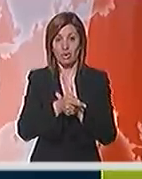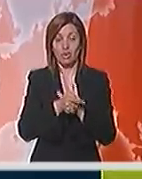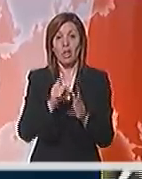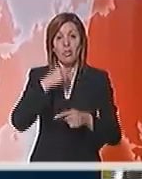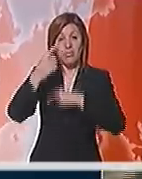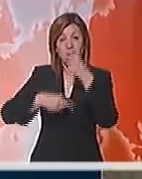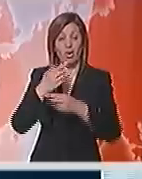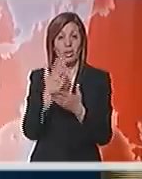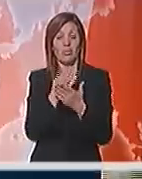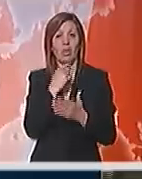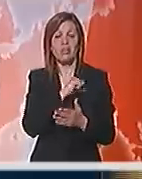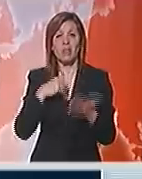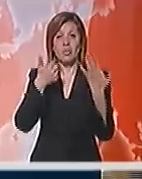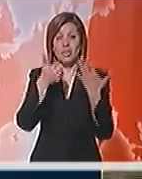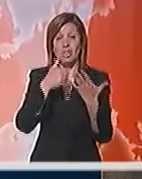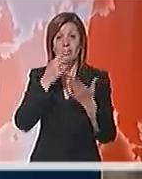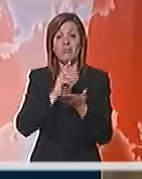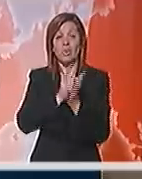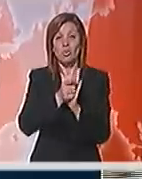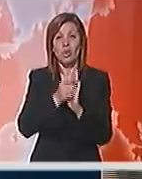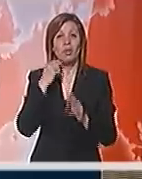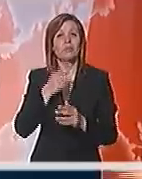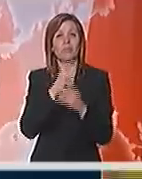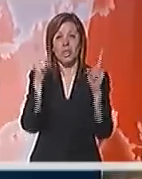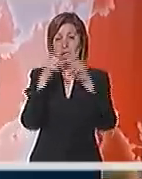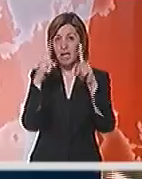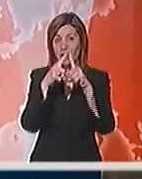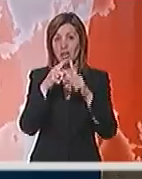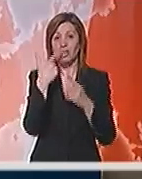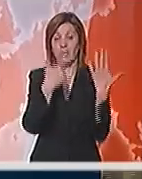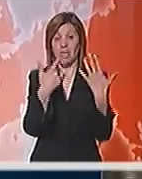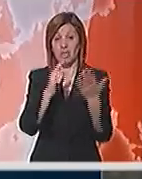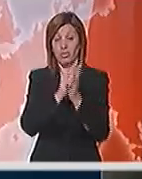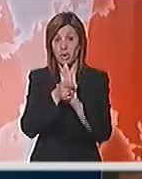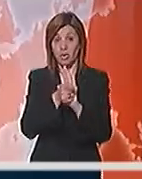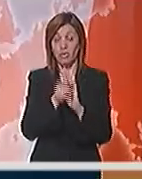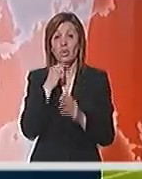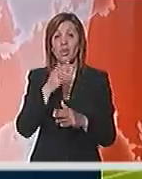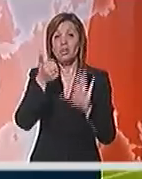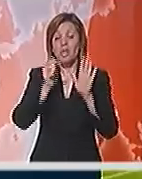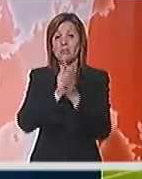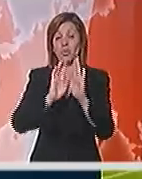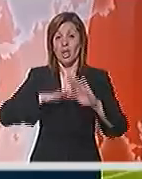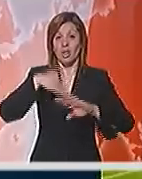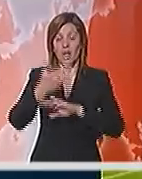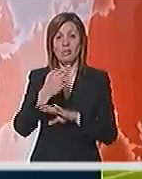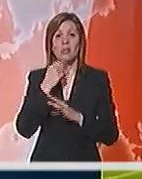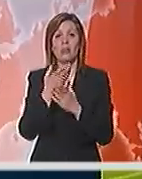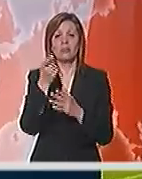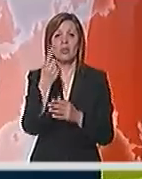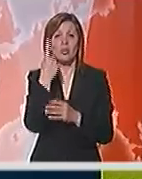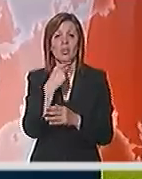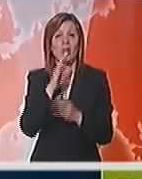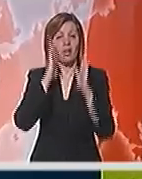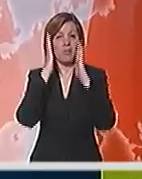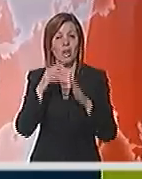Preokreti u svedi u rasponu od samo 6 minuta, izjednačuje fantastičnim pogotkom Davisu u 70. minutu, da bi 6 minuta kasnije Zoltan Gera donao